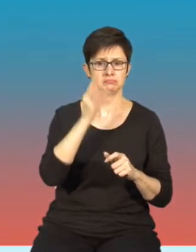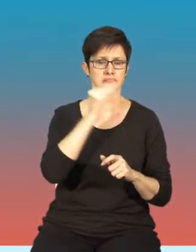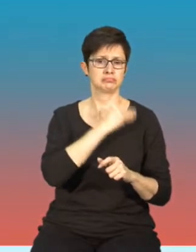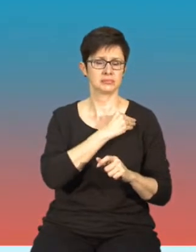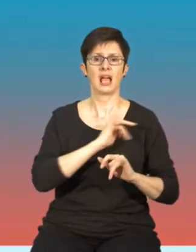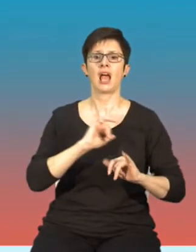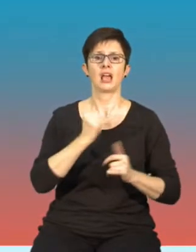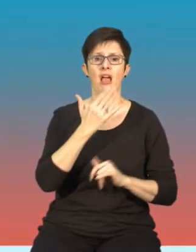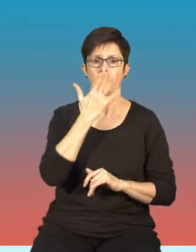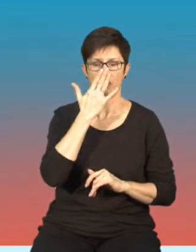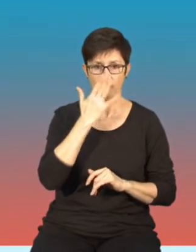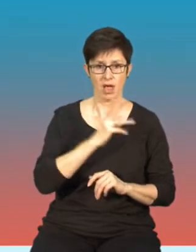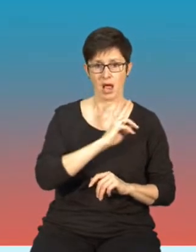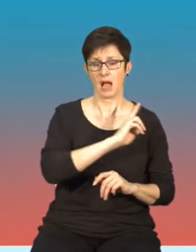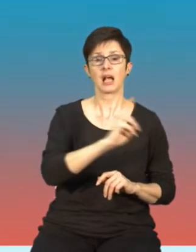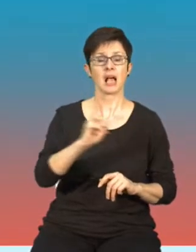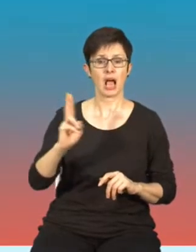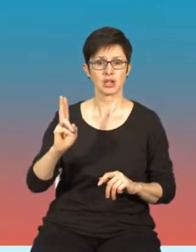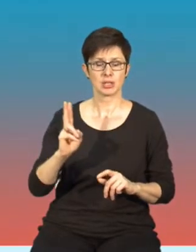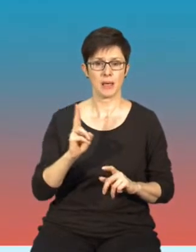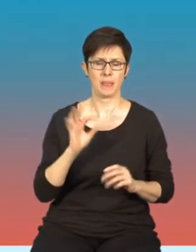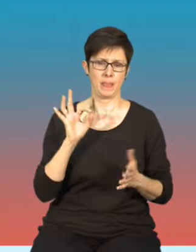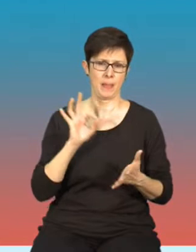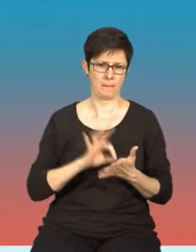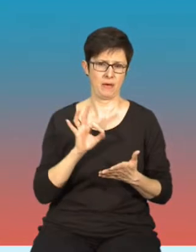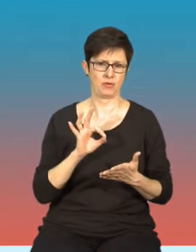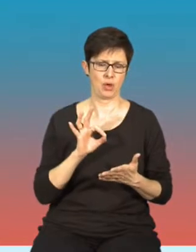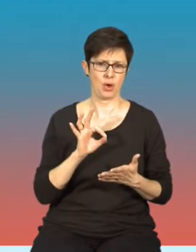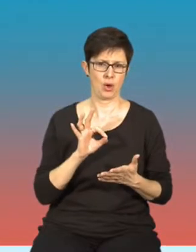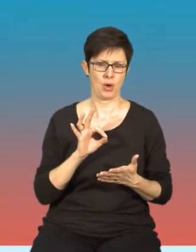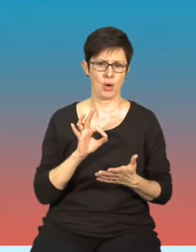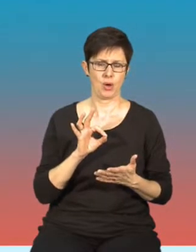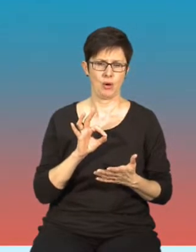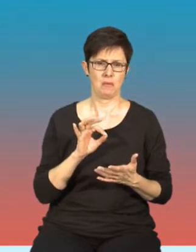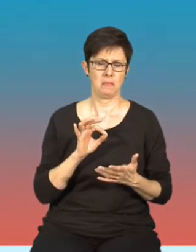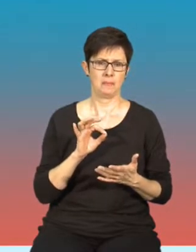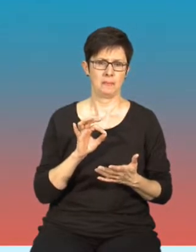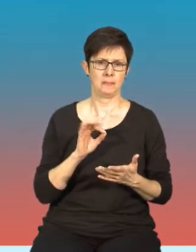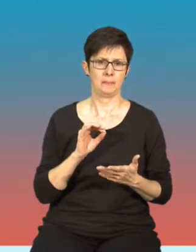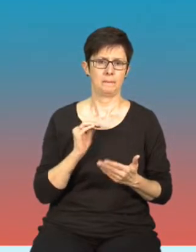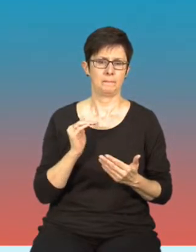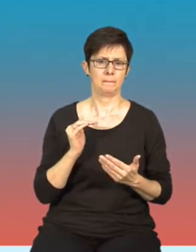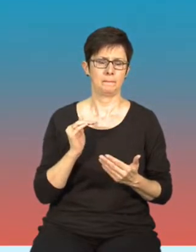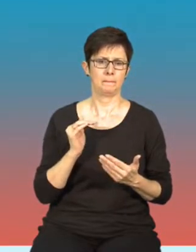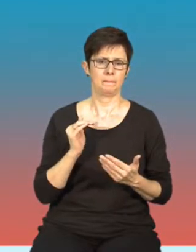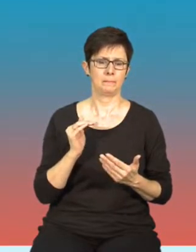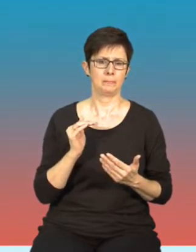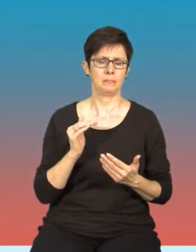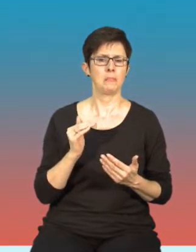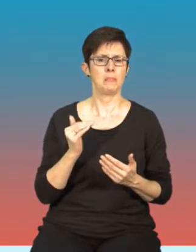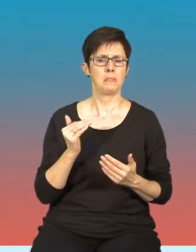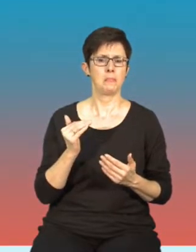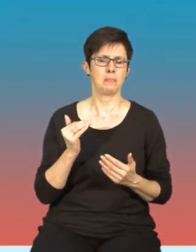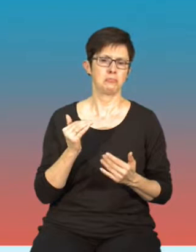Każdy z nas na pewno z jakiegoś powodu zgłaszał,